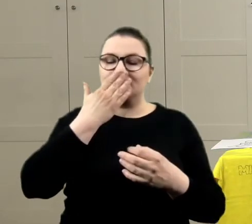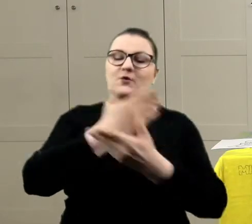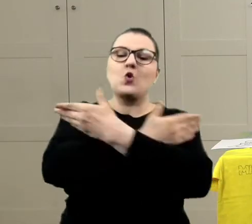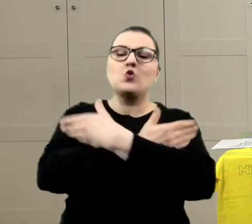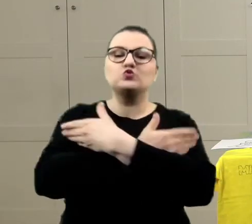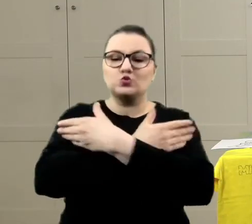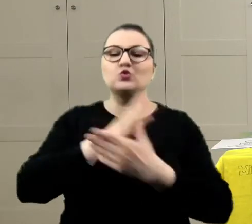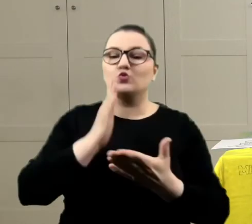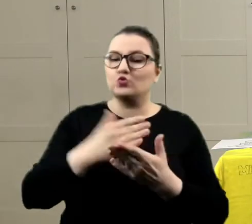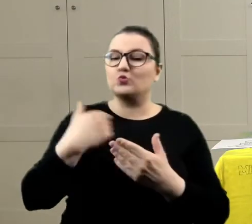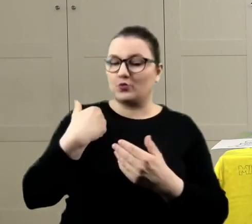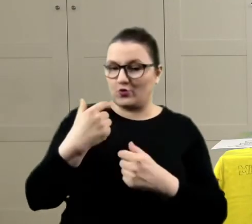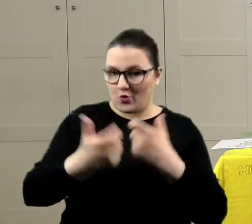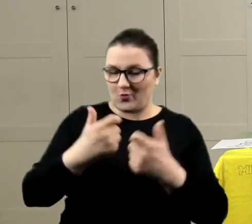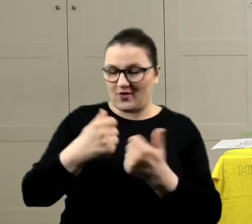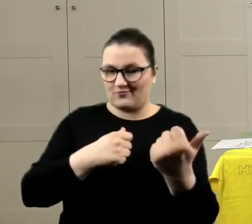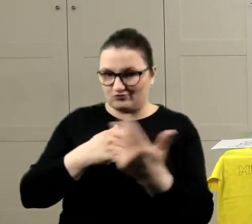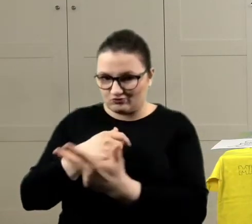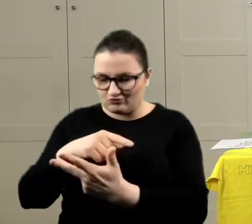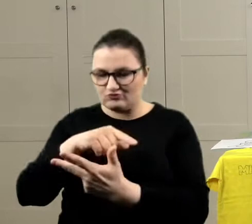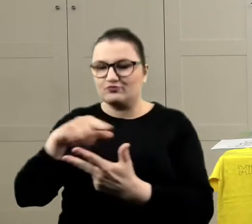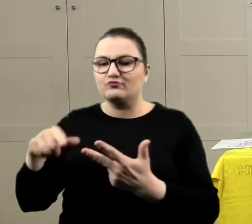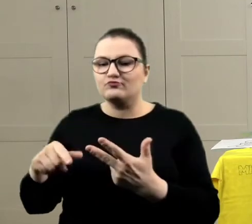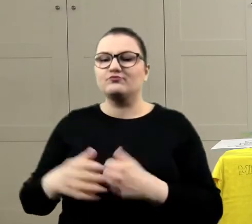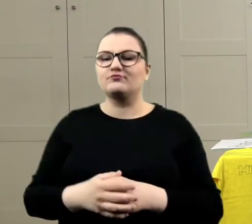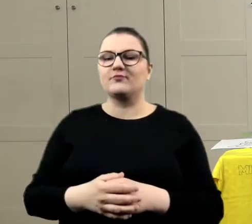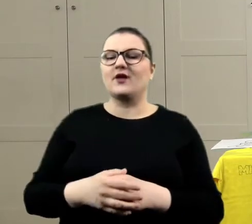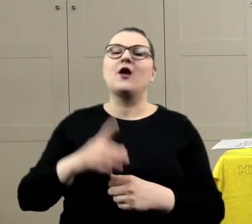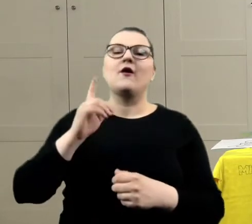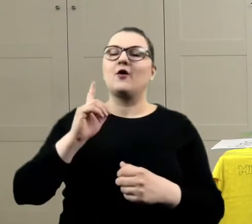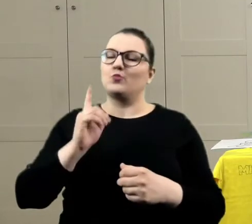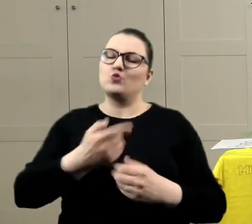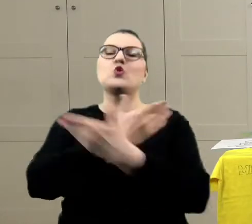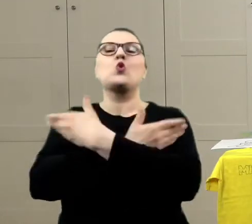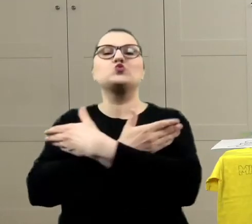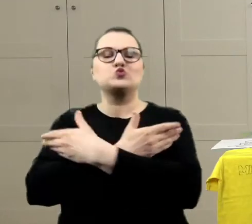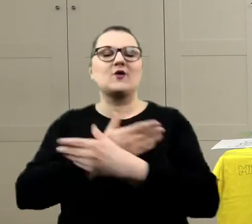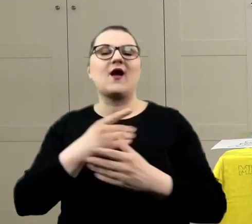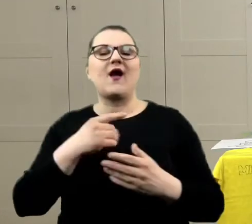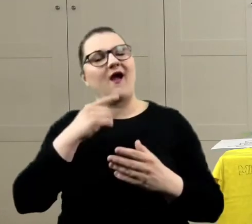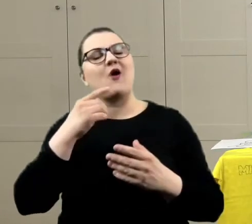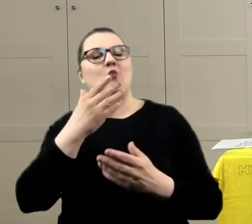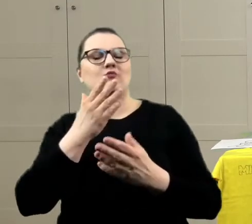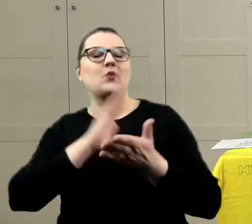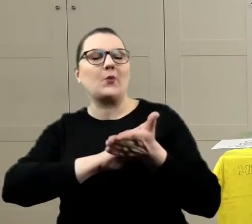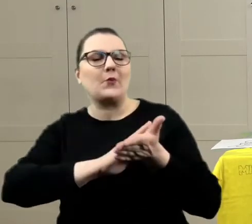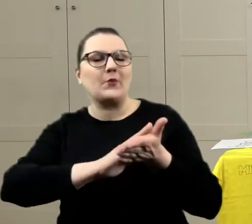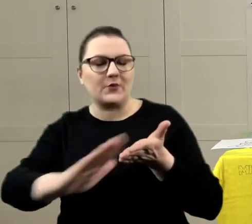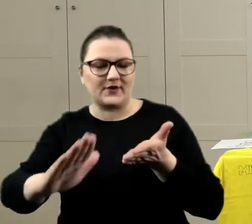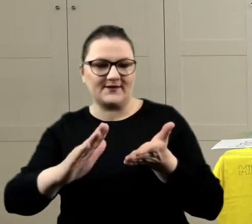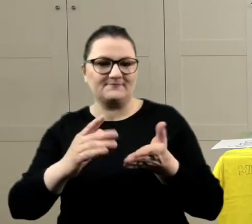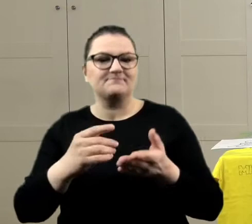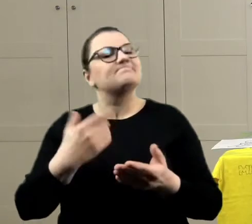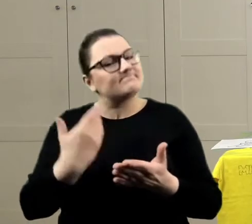wykonałyśmy tutaj. Słuchajcie, koszulki muszą być gładkie, dlatego żebyśmy mieli gdzie